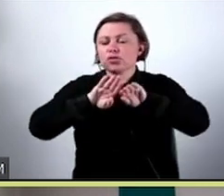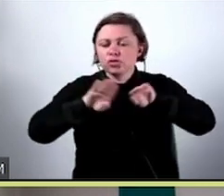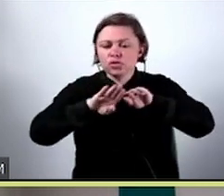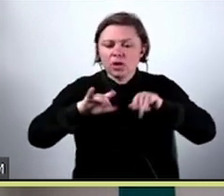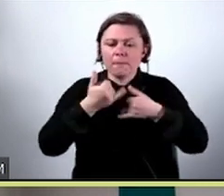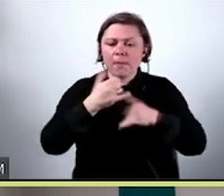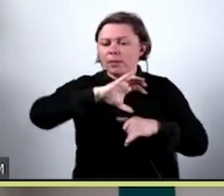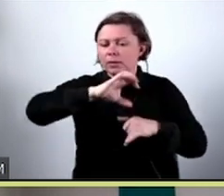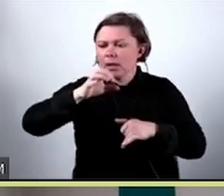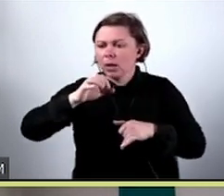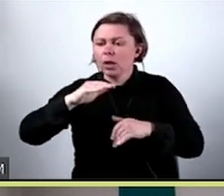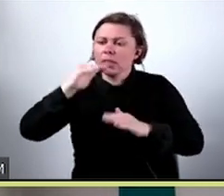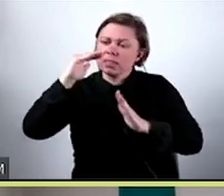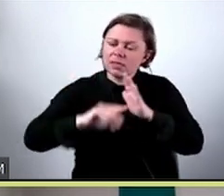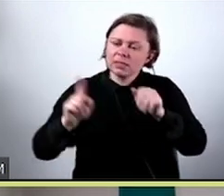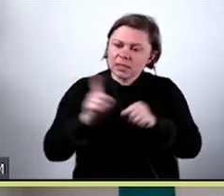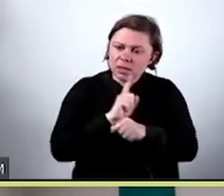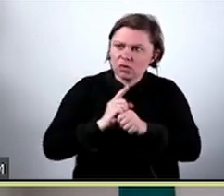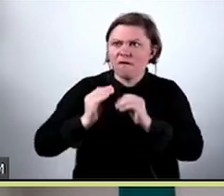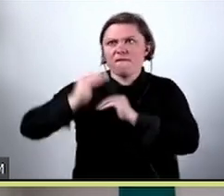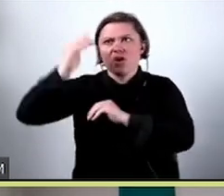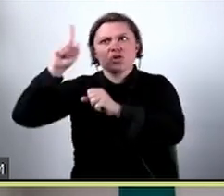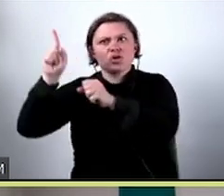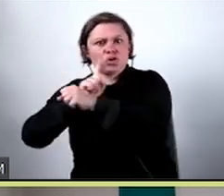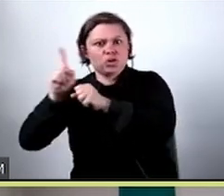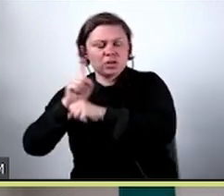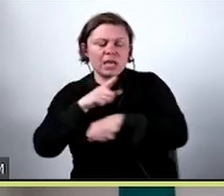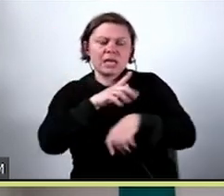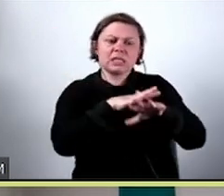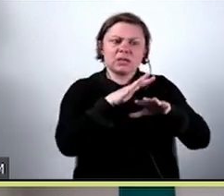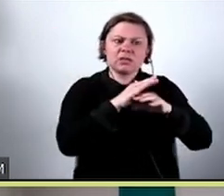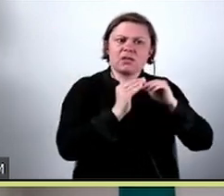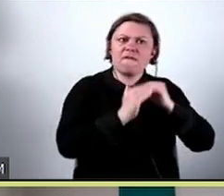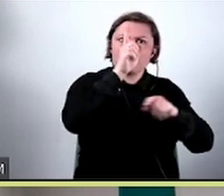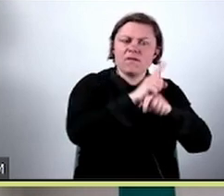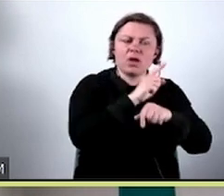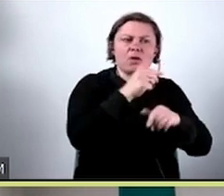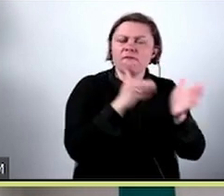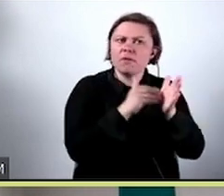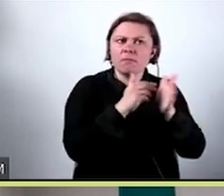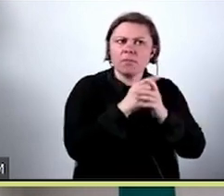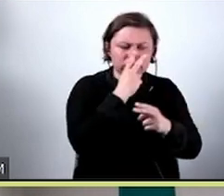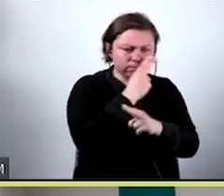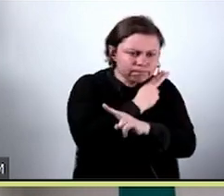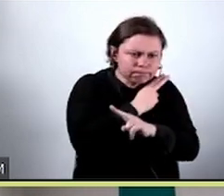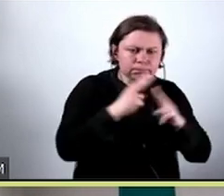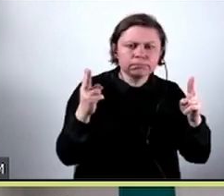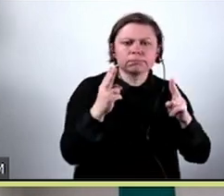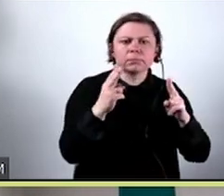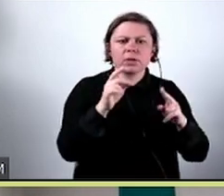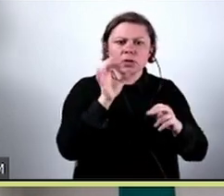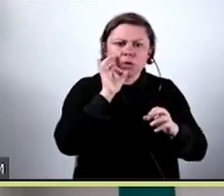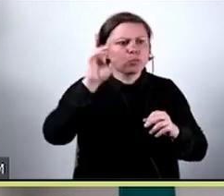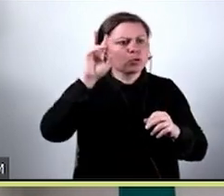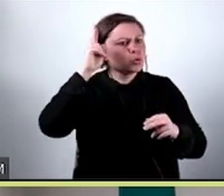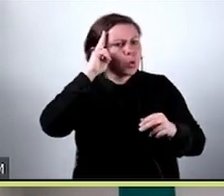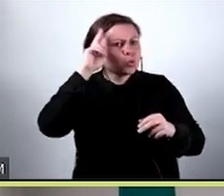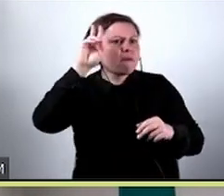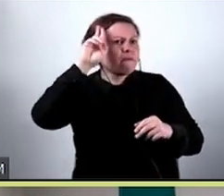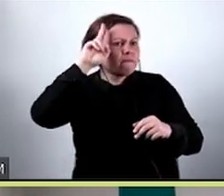wysokiego ryzyka i dla systemu wysokiego ryzyka wymaga przejrzystości, która będzie umożliwiała interpretację wyników.